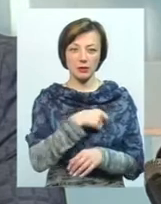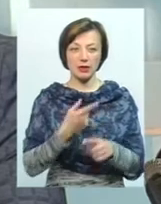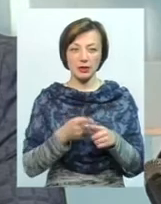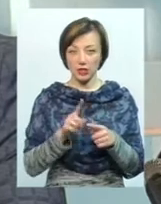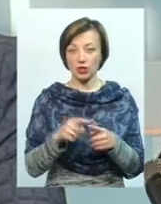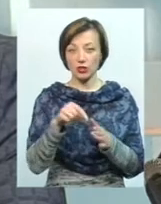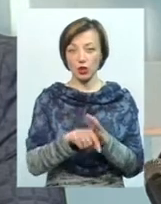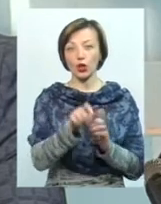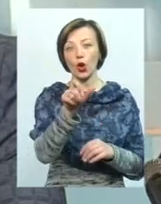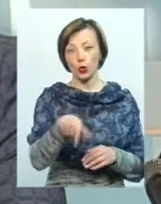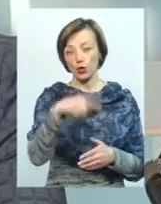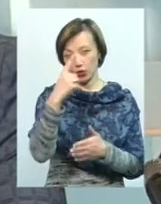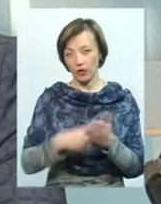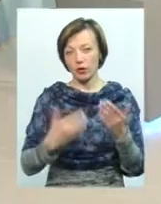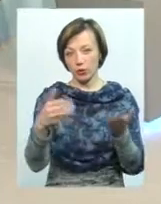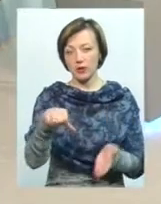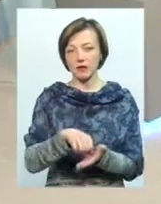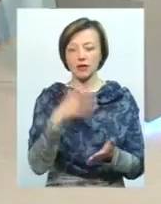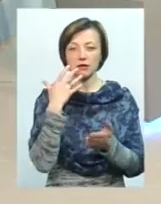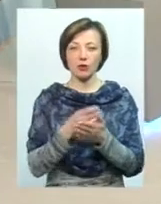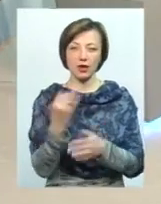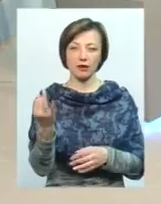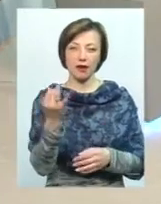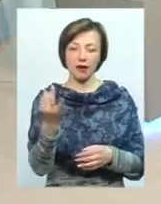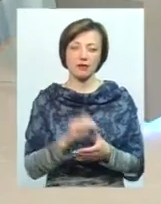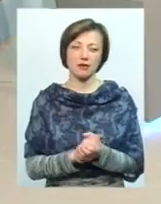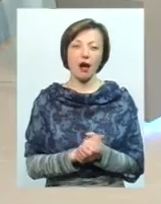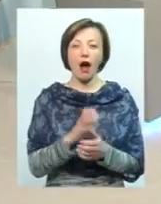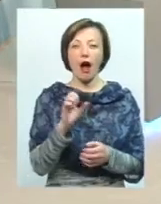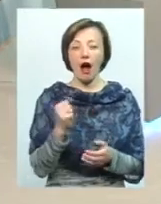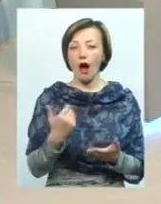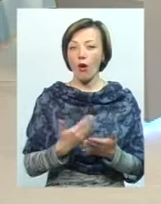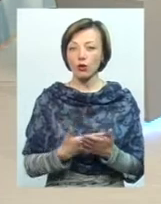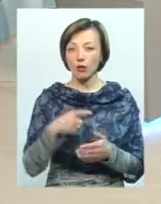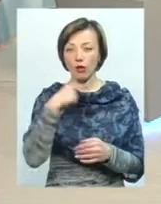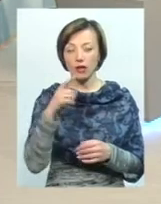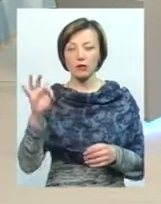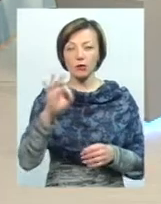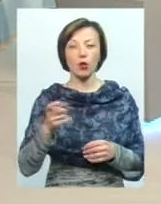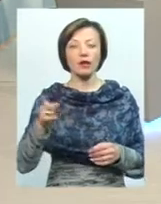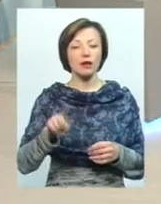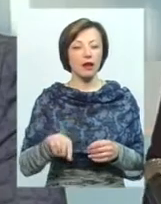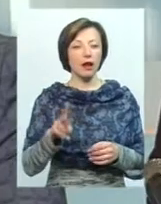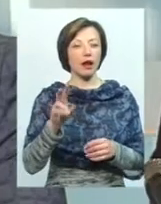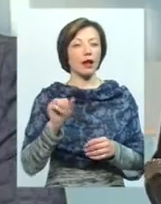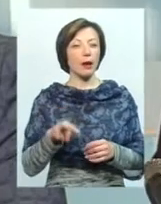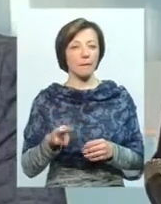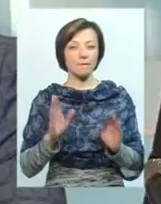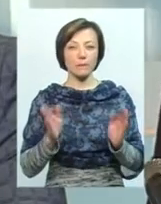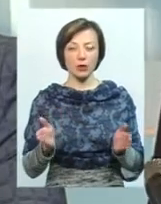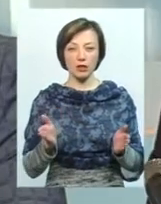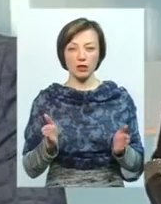говорить про те, що люди довірили, йому представляти свої інтереси. А ось, говорити про те, яким буде його